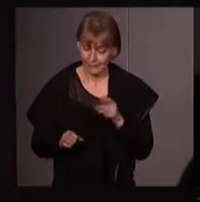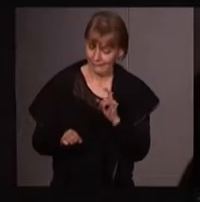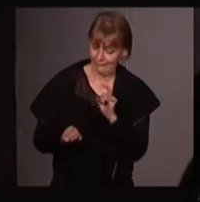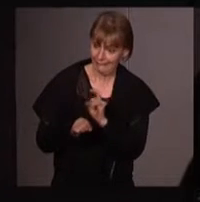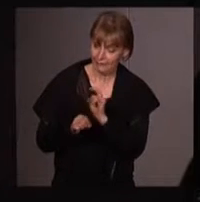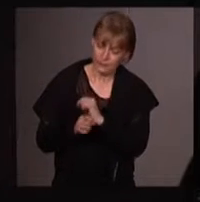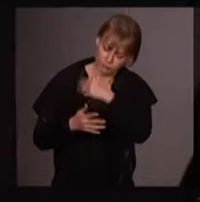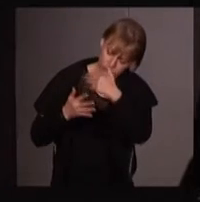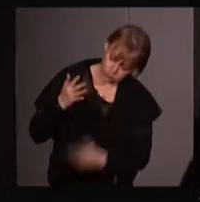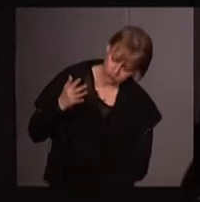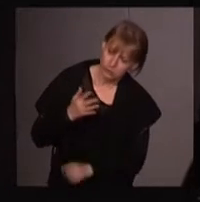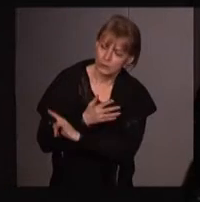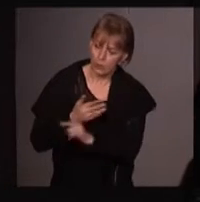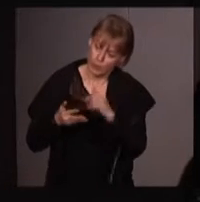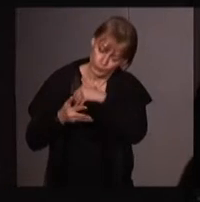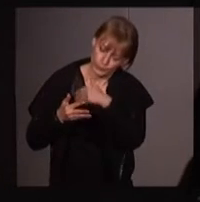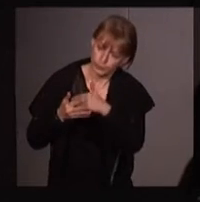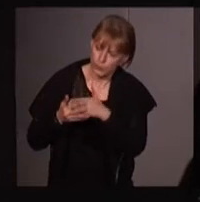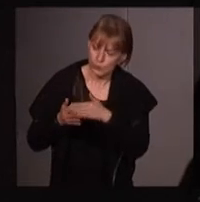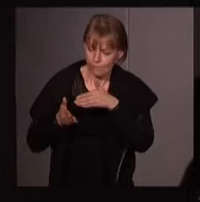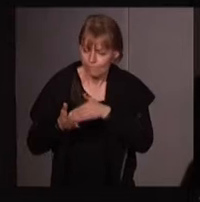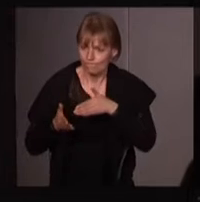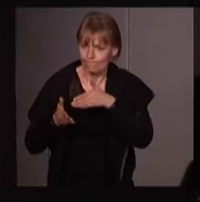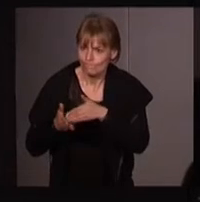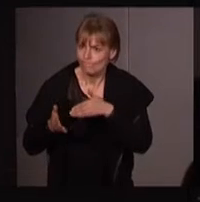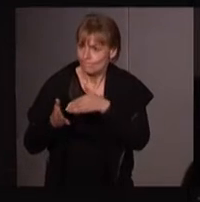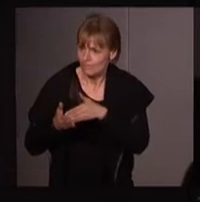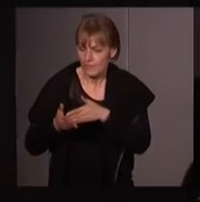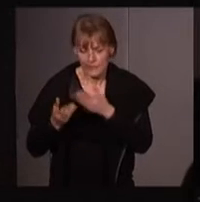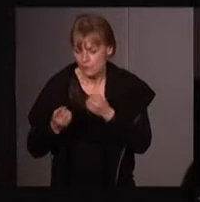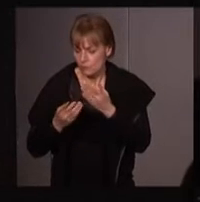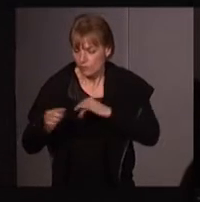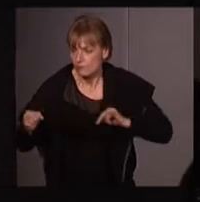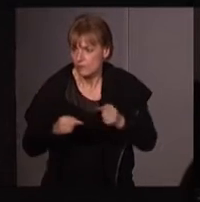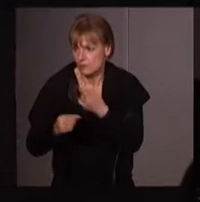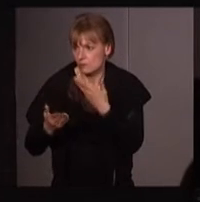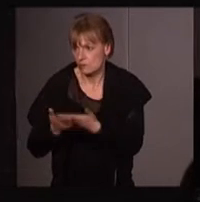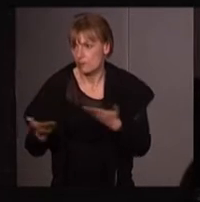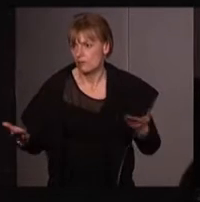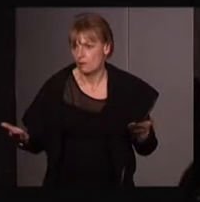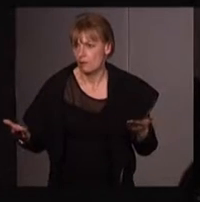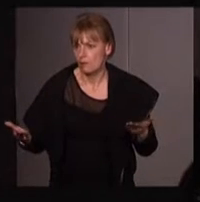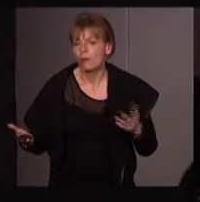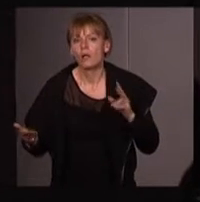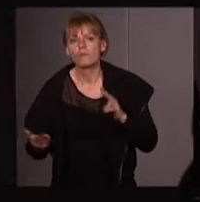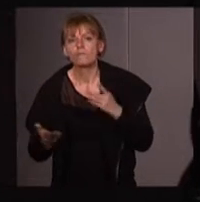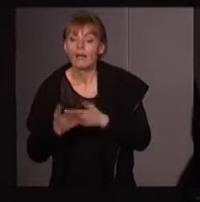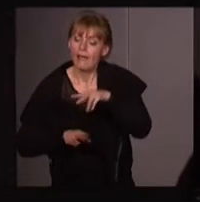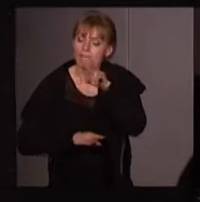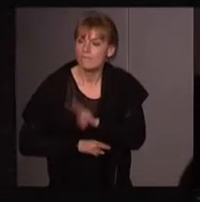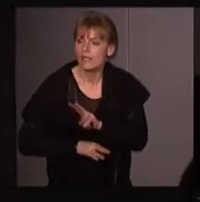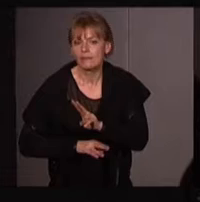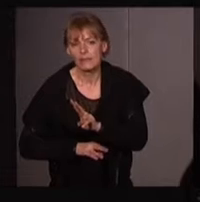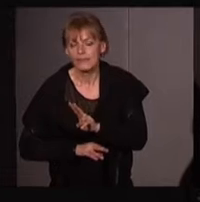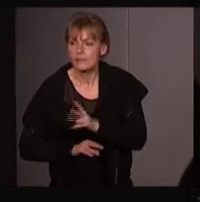il y en a pas 20 000, mais il y en a quelques-unes sur lesquelles on bute toujours, qui font partie de la discussion. Il s'agit pas ici de vous donner la vérité vraie sur